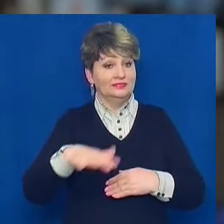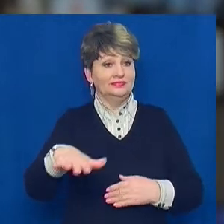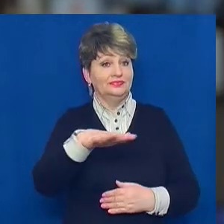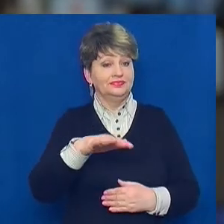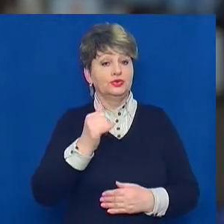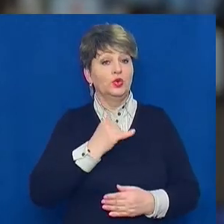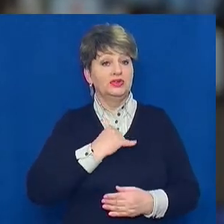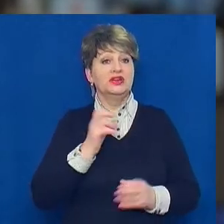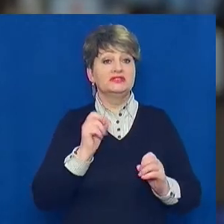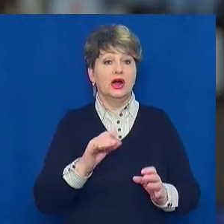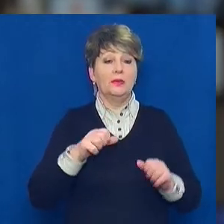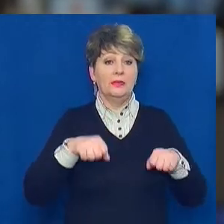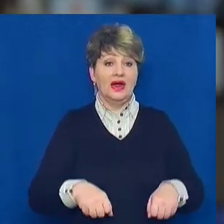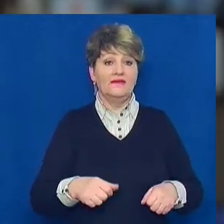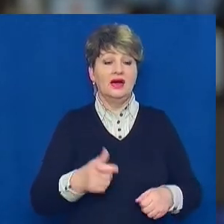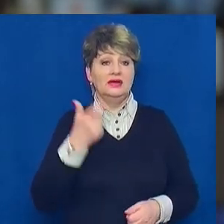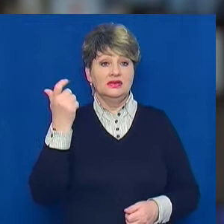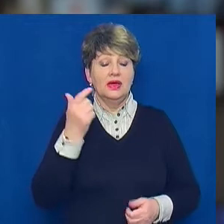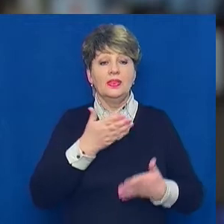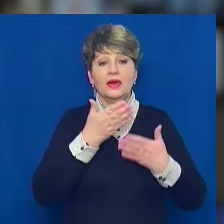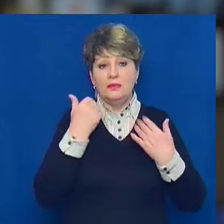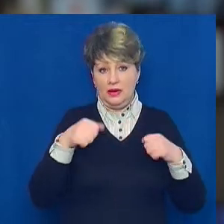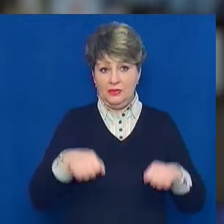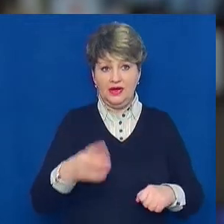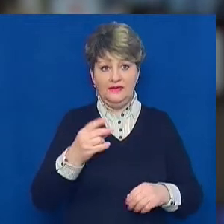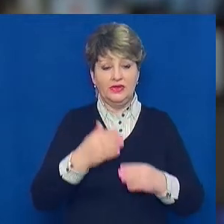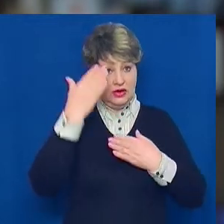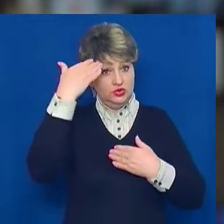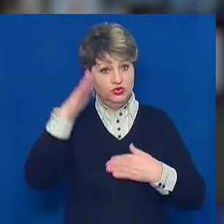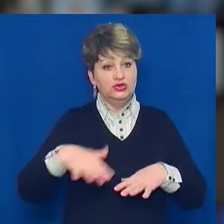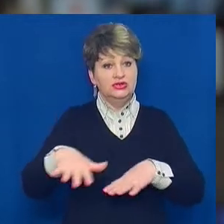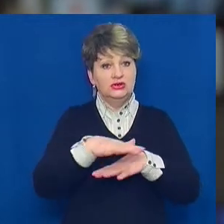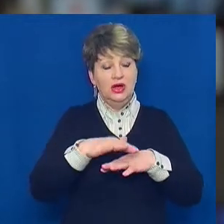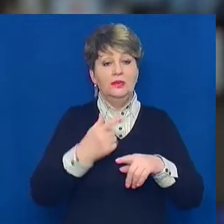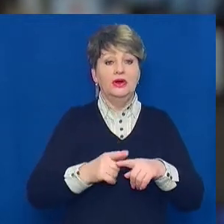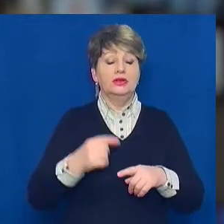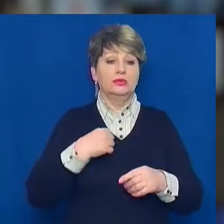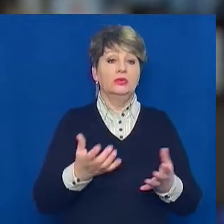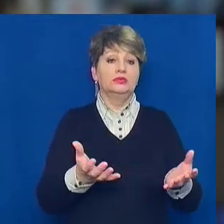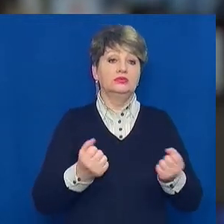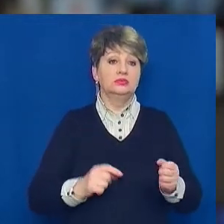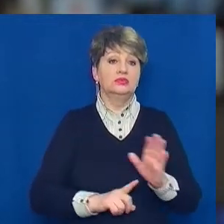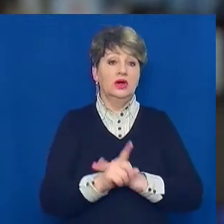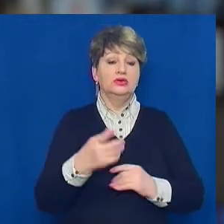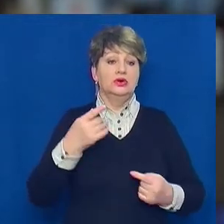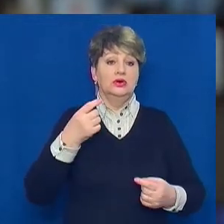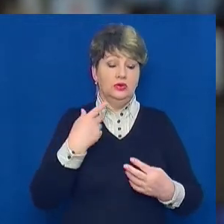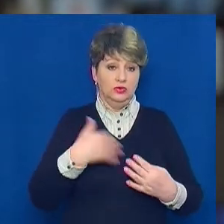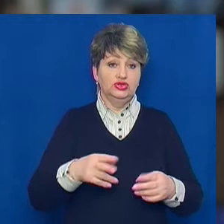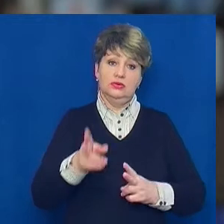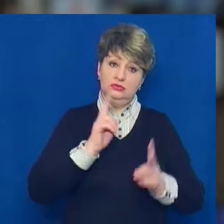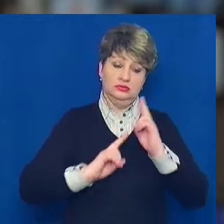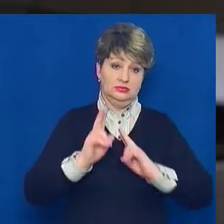правовласників, немає прав на ці території. Підно ми почали отримувати скарги і претензії від міжнародних